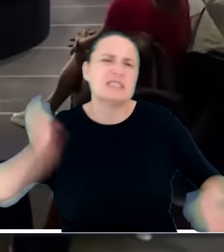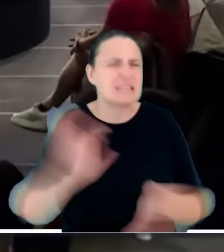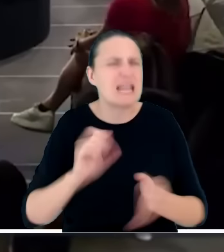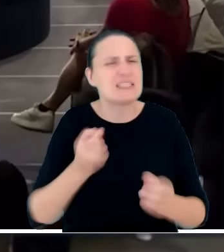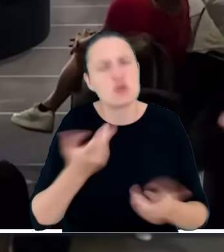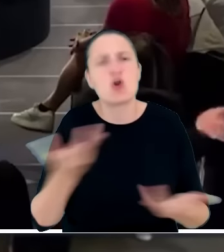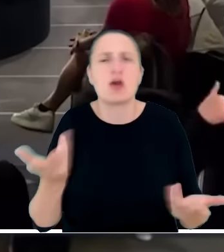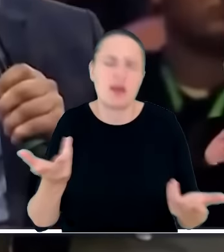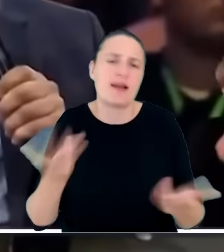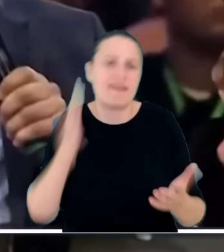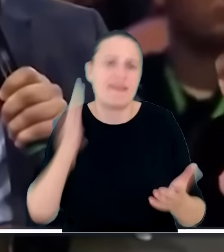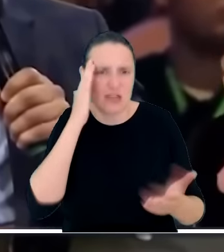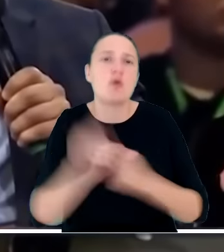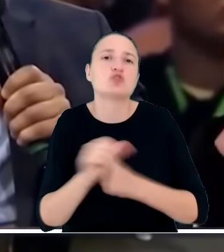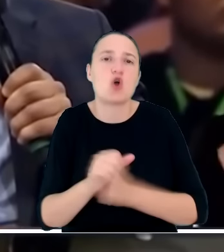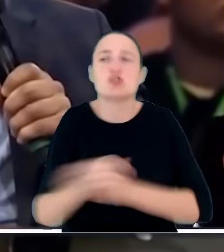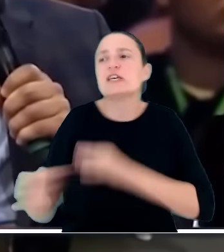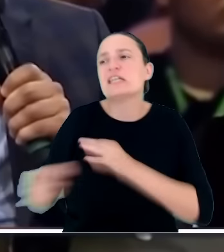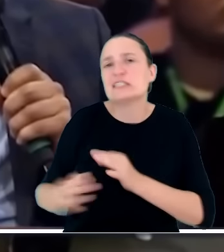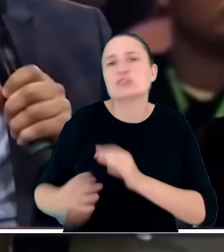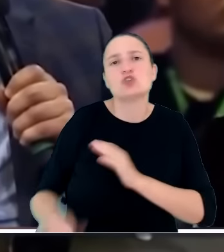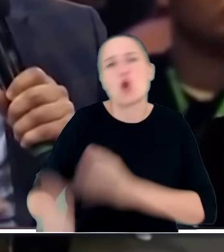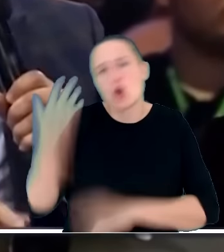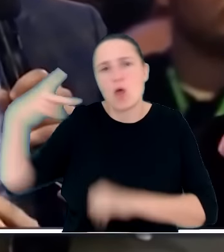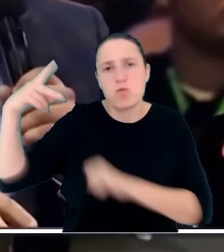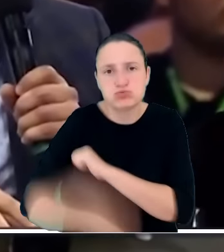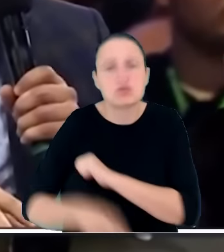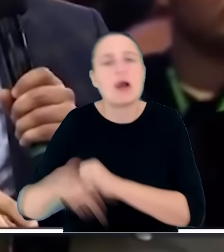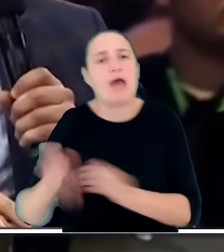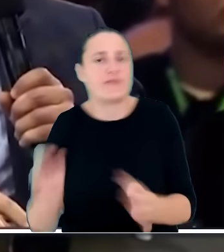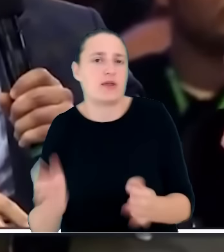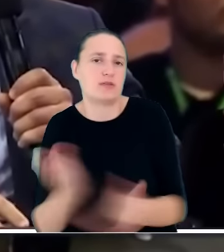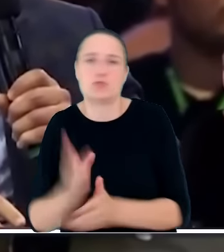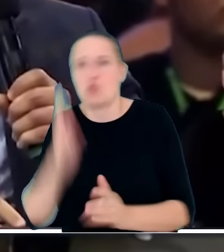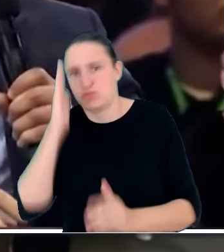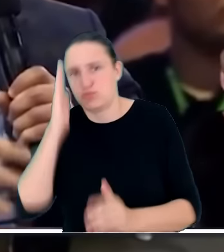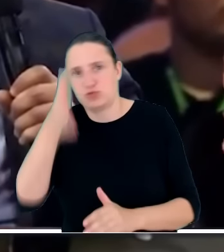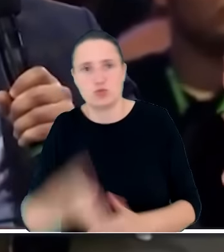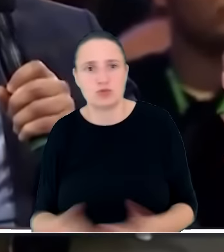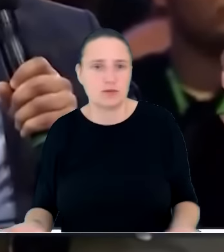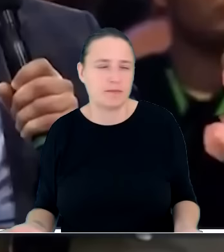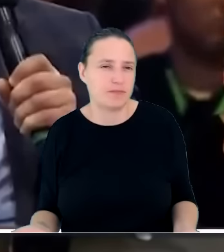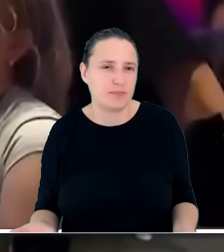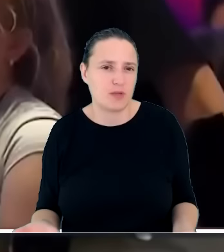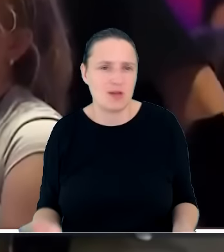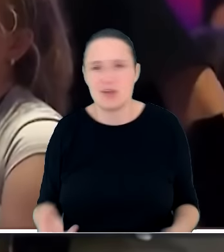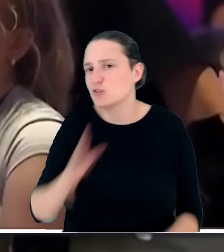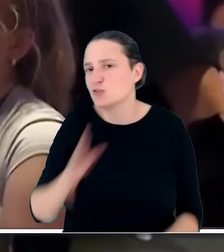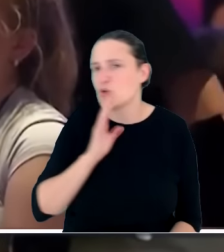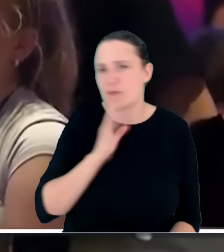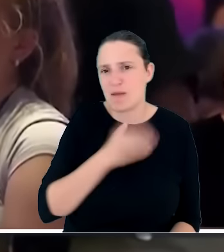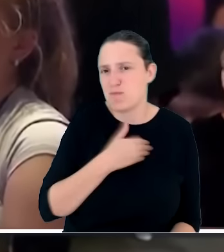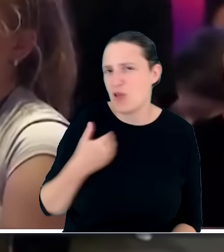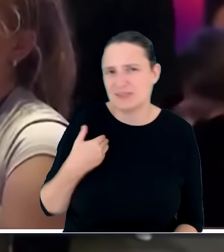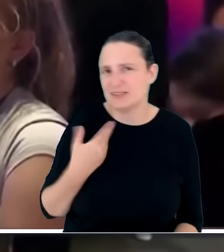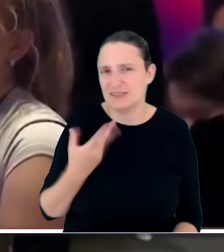oczywisty, zamykamy tutaj, kładziemy czerwoną kreskę. No to nie spotkało się z dobrym przyjęciem, bo Polacy wciąż o